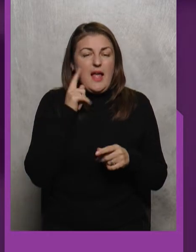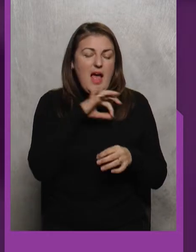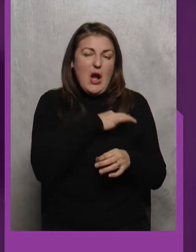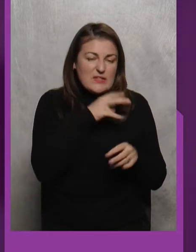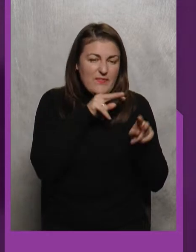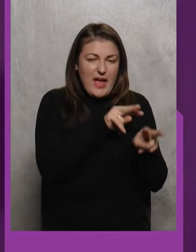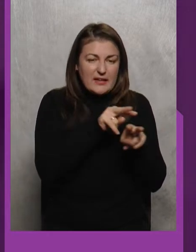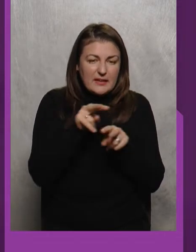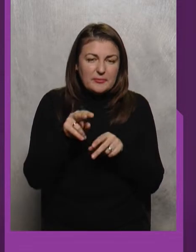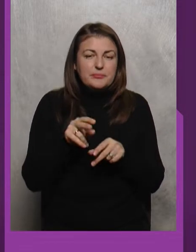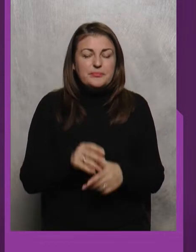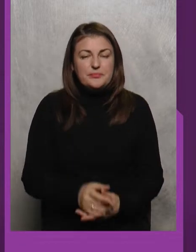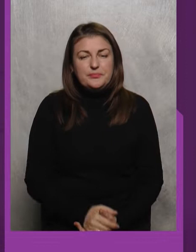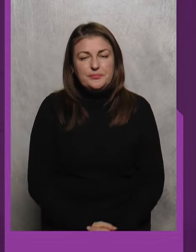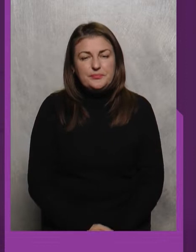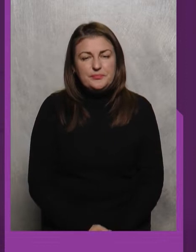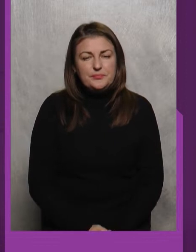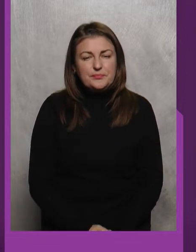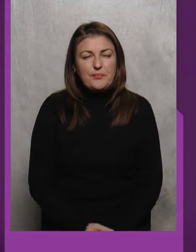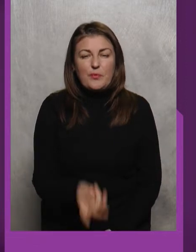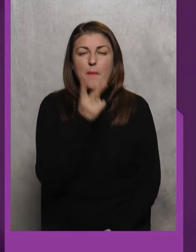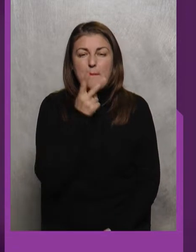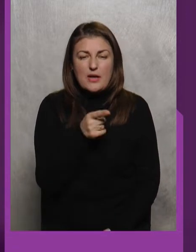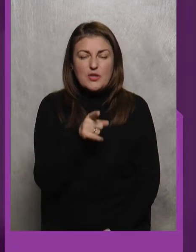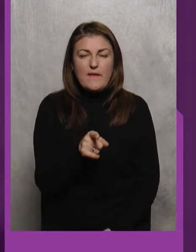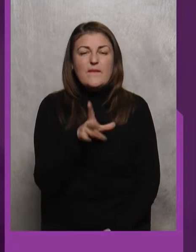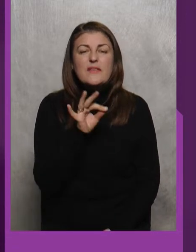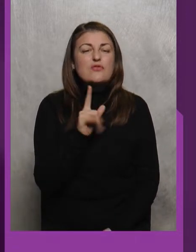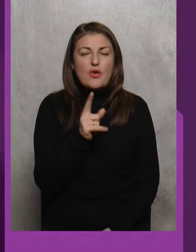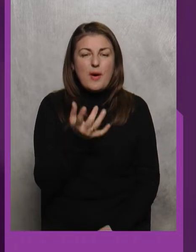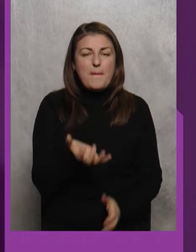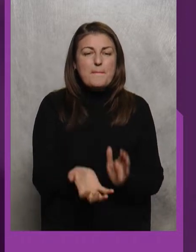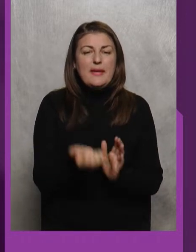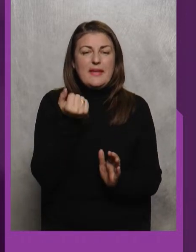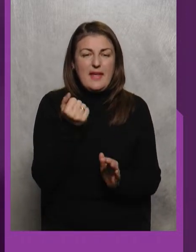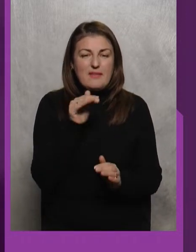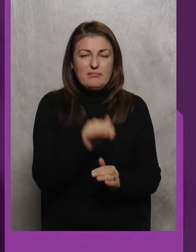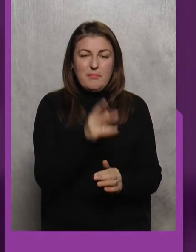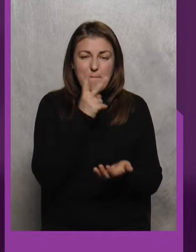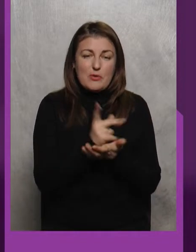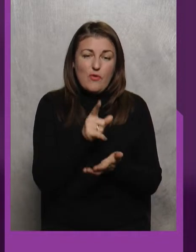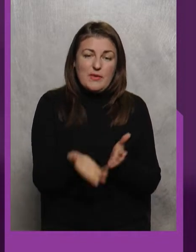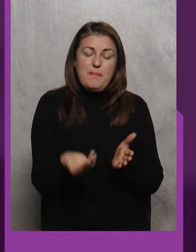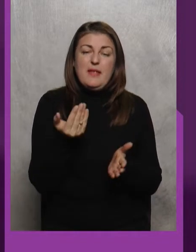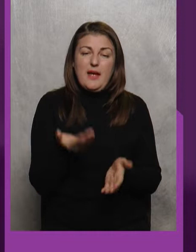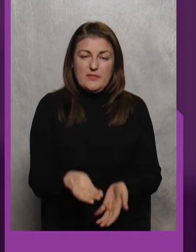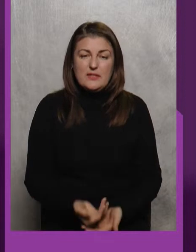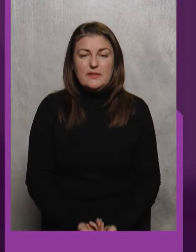Так От Бачили Він Підняв Спортсмена Туди Заркнувся Показав Що Він Піднявся